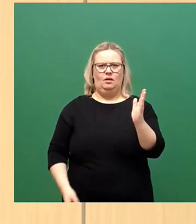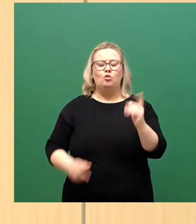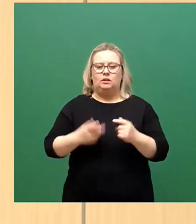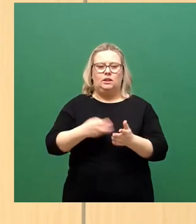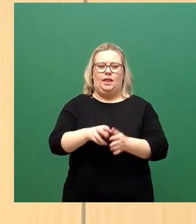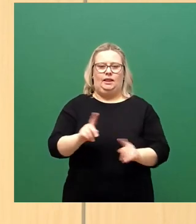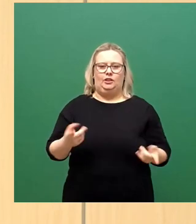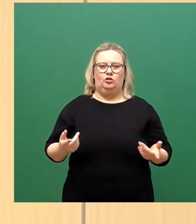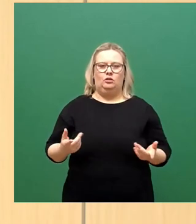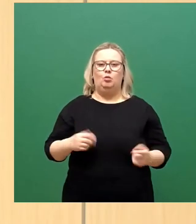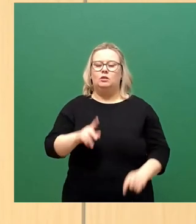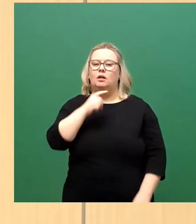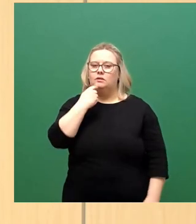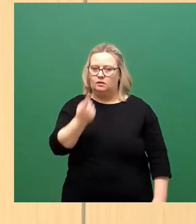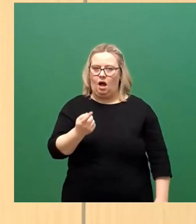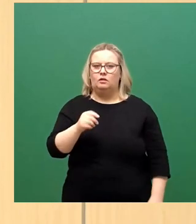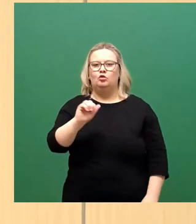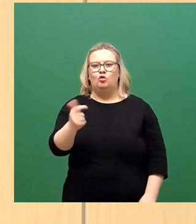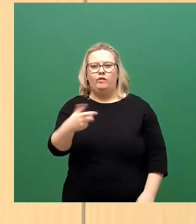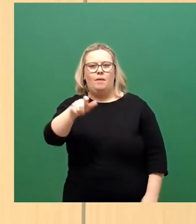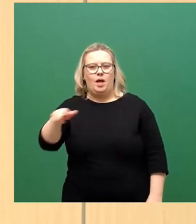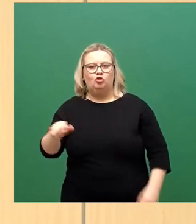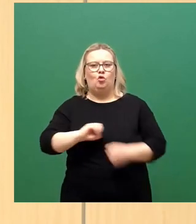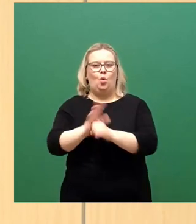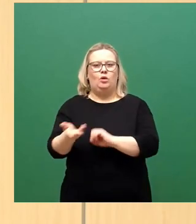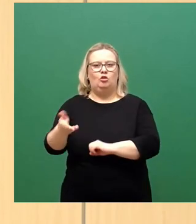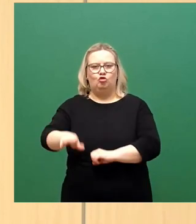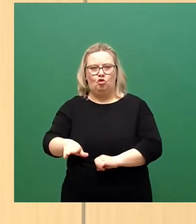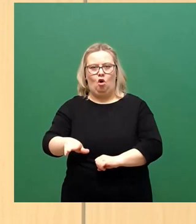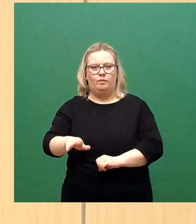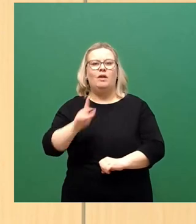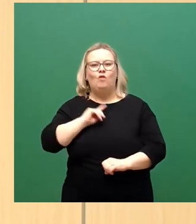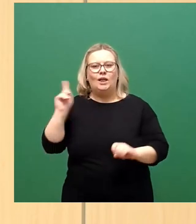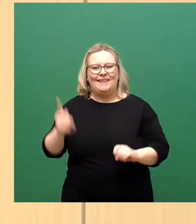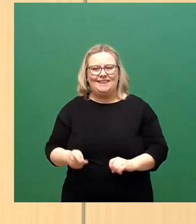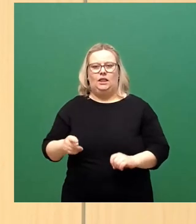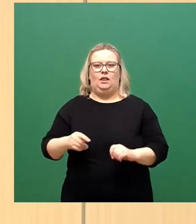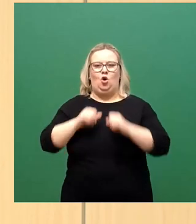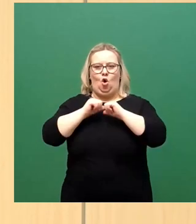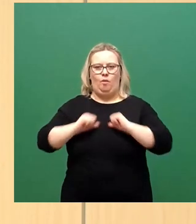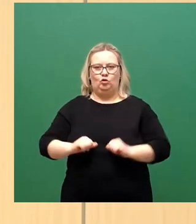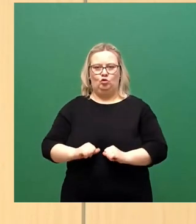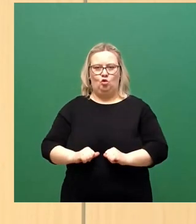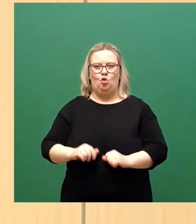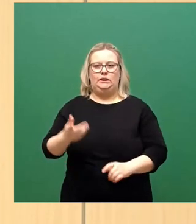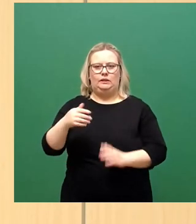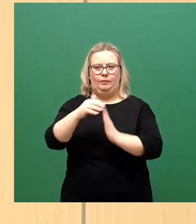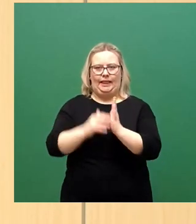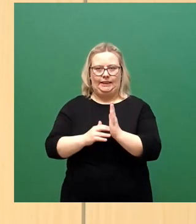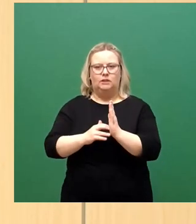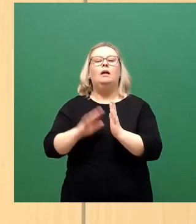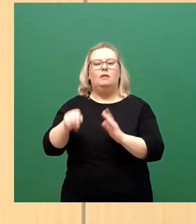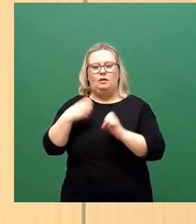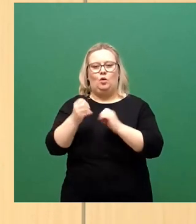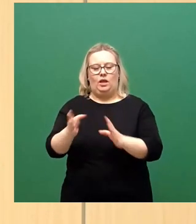Sie können sagen, so und so viele Menschen sind an Corona gestorben, wo sie die Obduktionsberichte haben, wo man sagt, okay, der ist an Corona gestorben, dann ist das korrekt. Aber